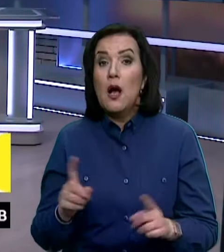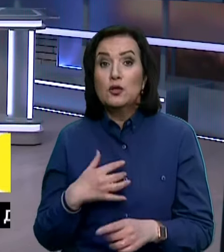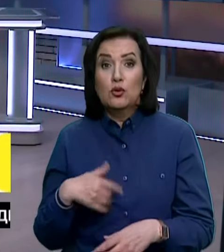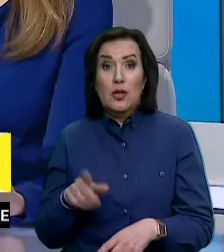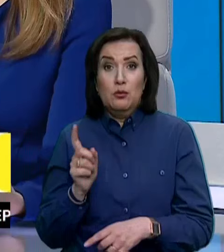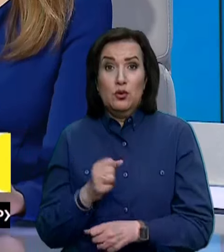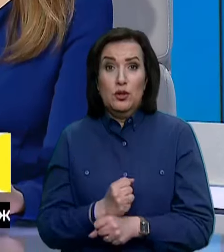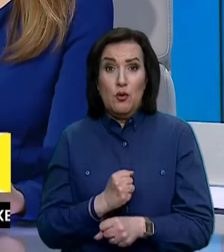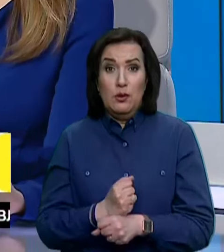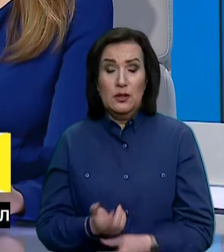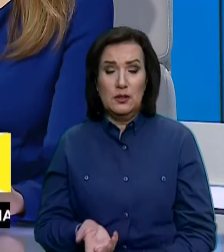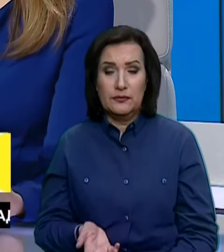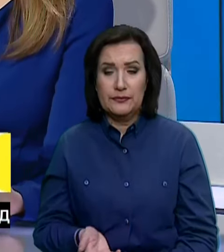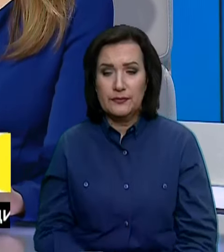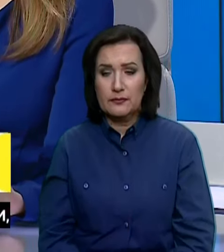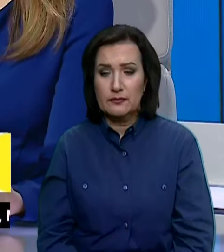що ж нам тоді робити?